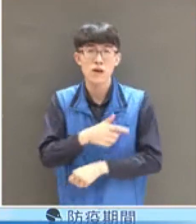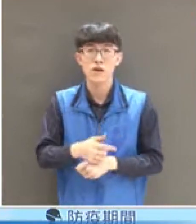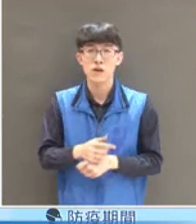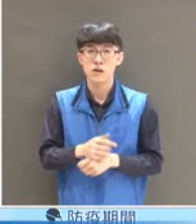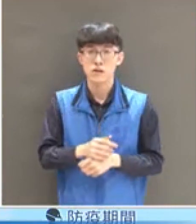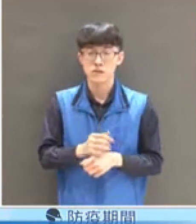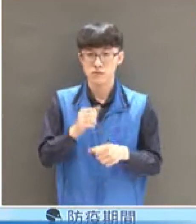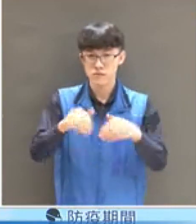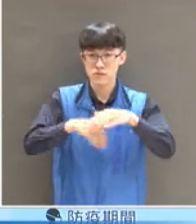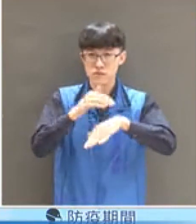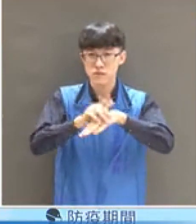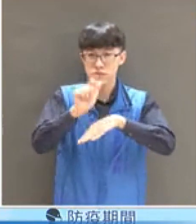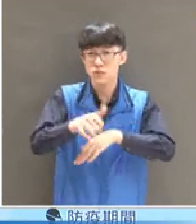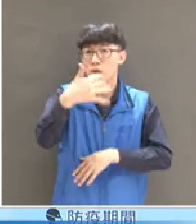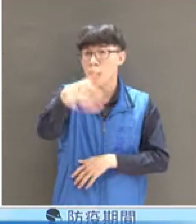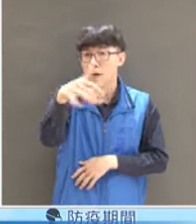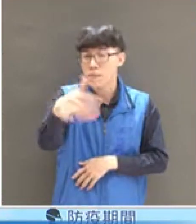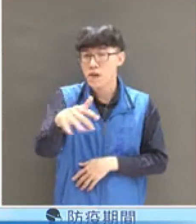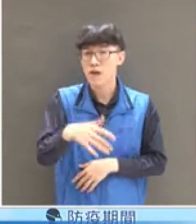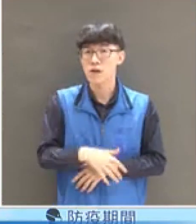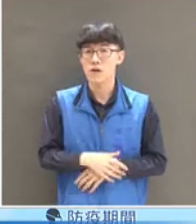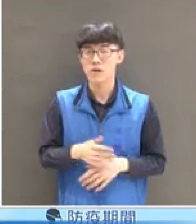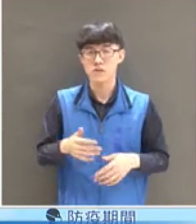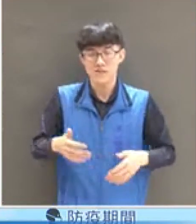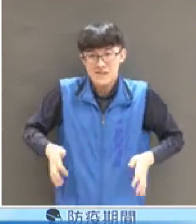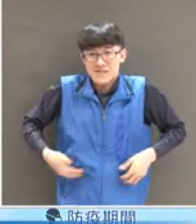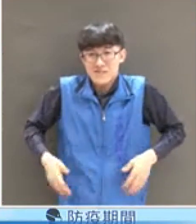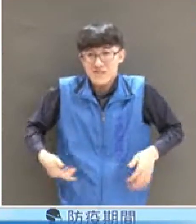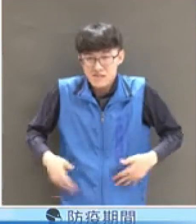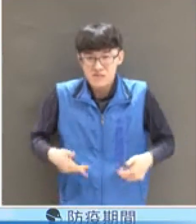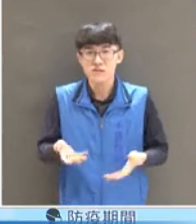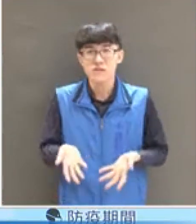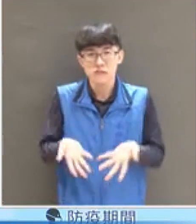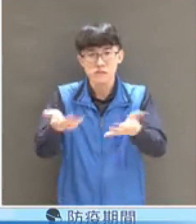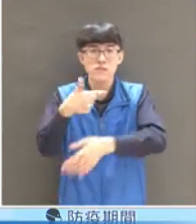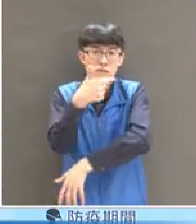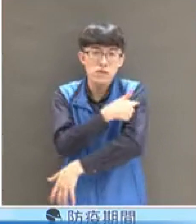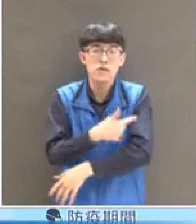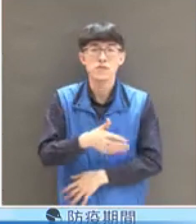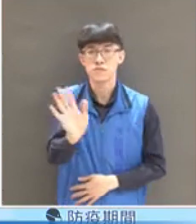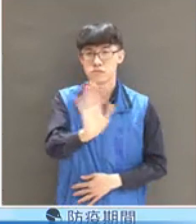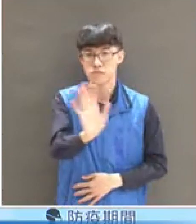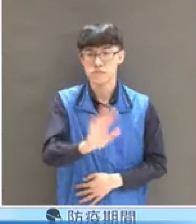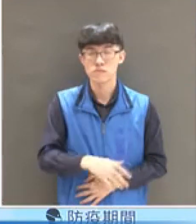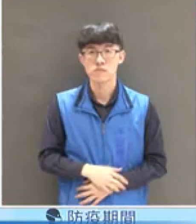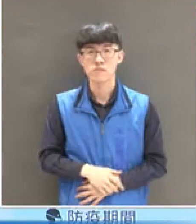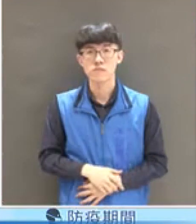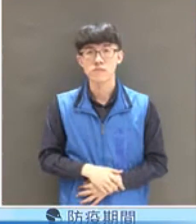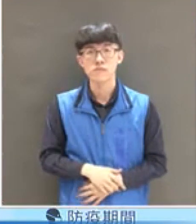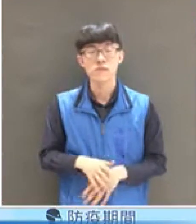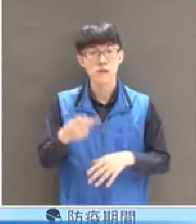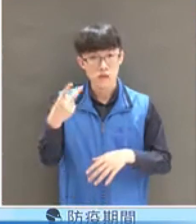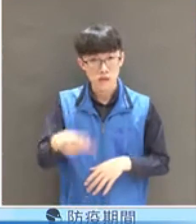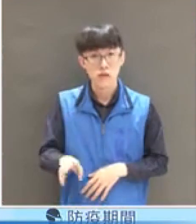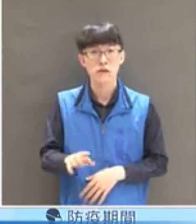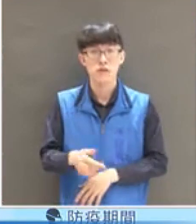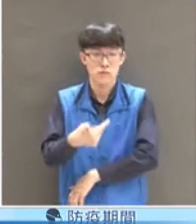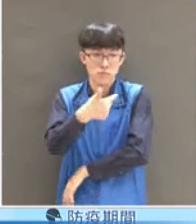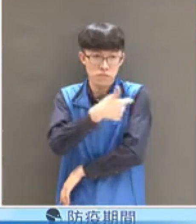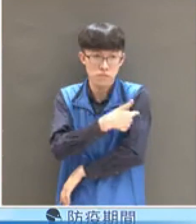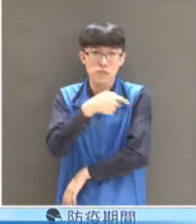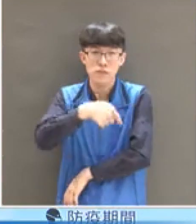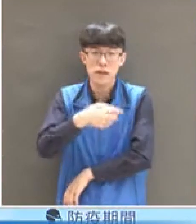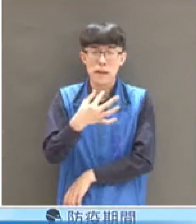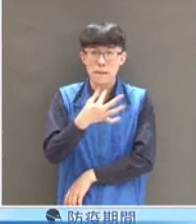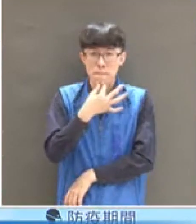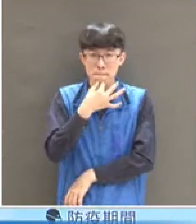我們的快夠好我們市長一直不斷的在提最後一個本身這個疫苗的施打它是一個有志願